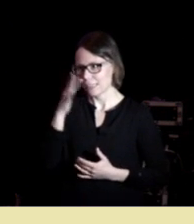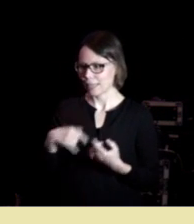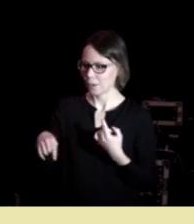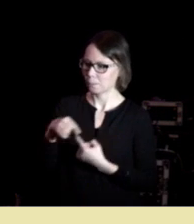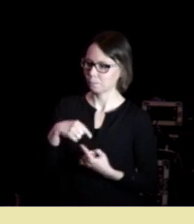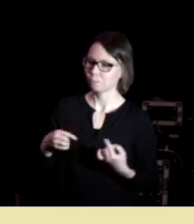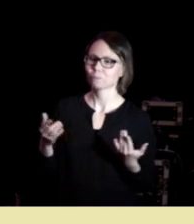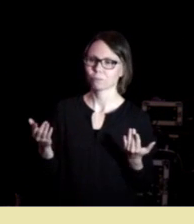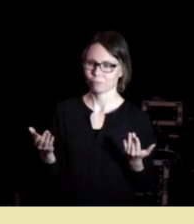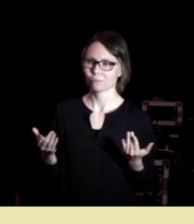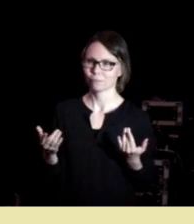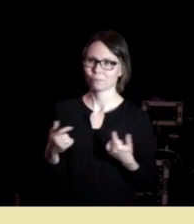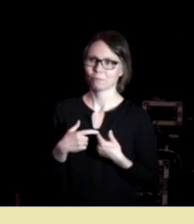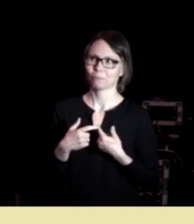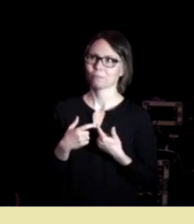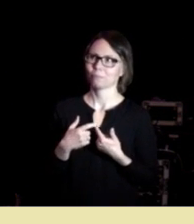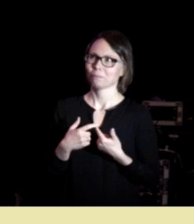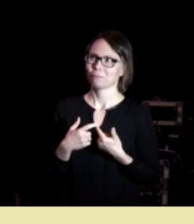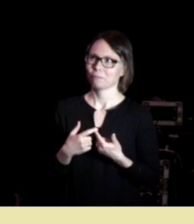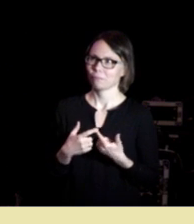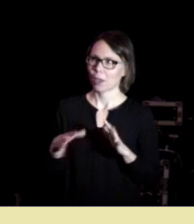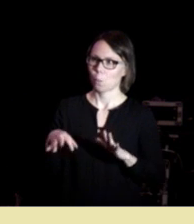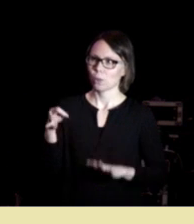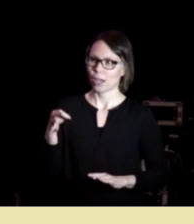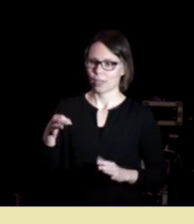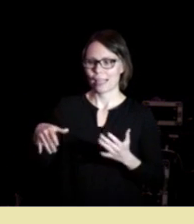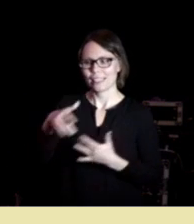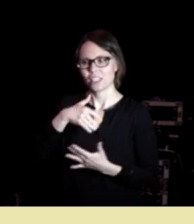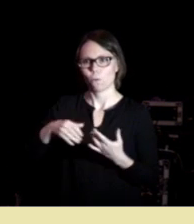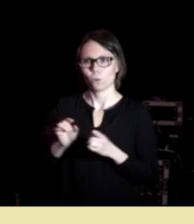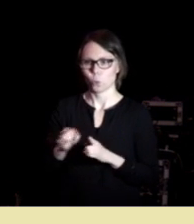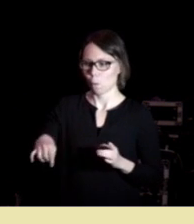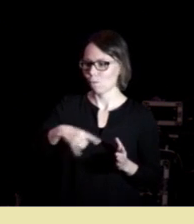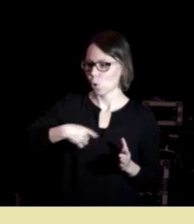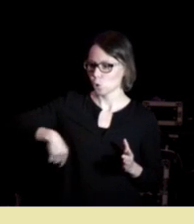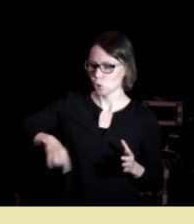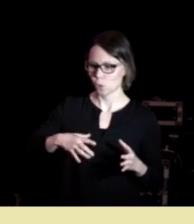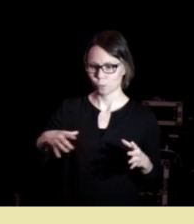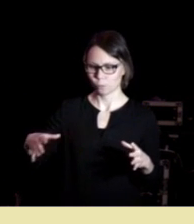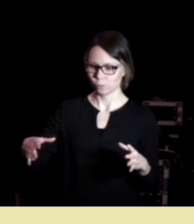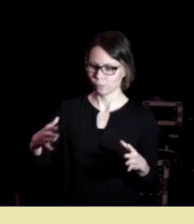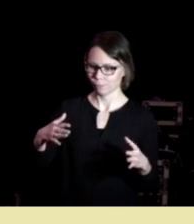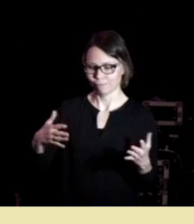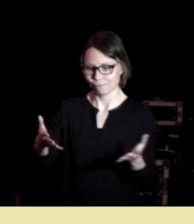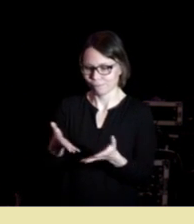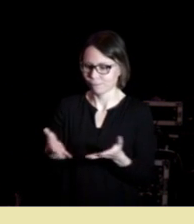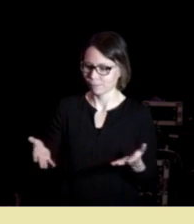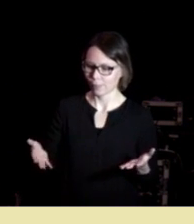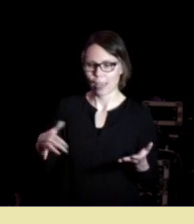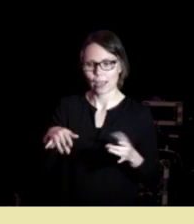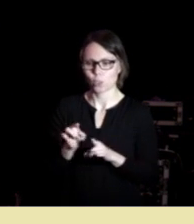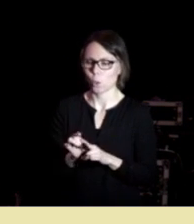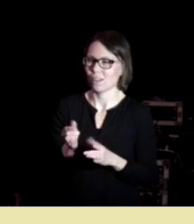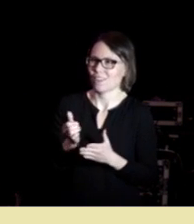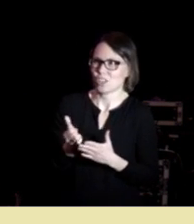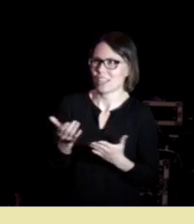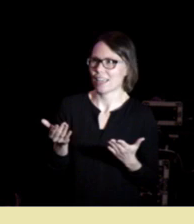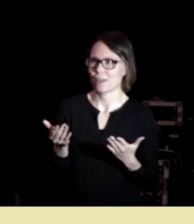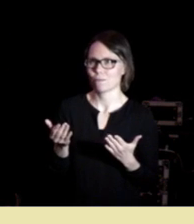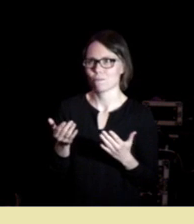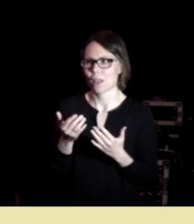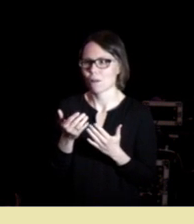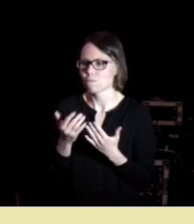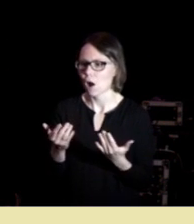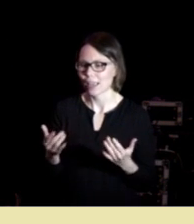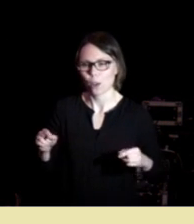at i et moderne samfunn som vårt, så er det sånn at det er kanskje ikke så mange